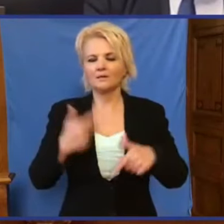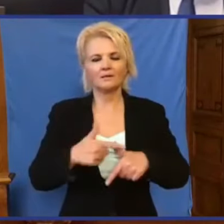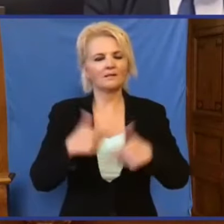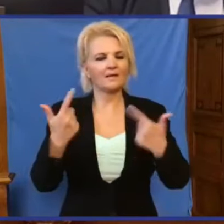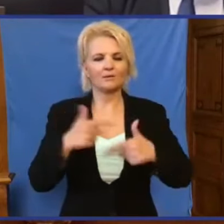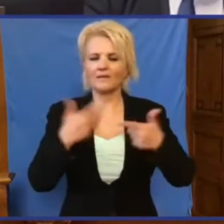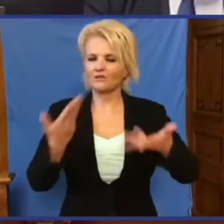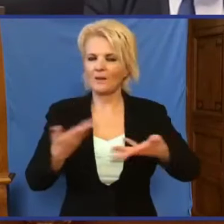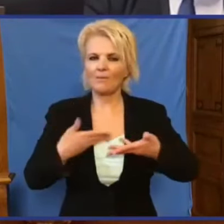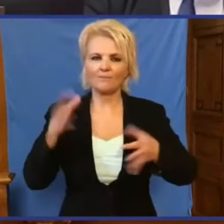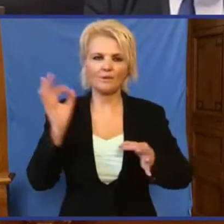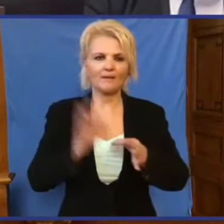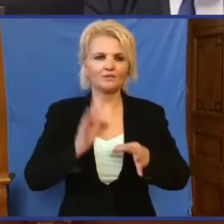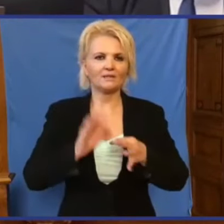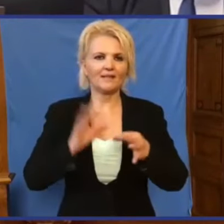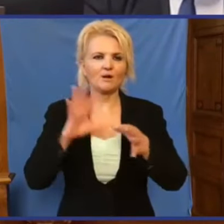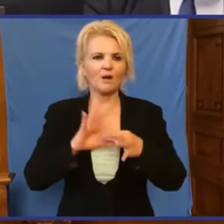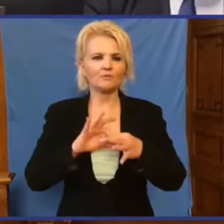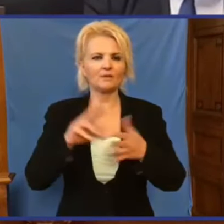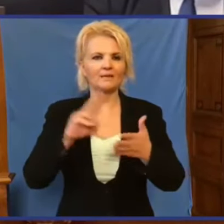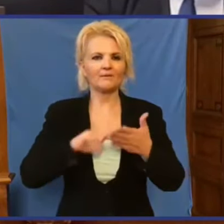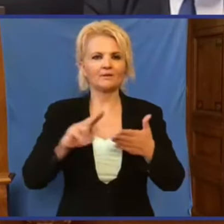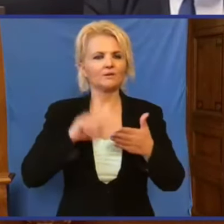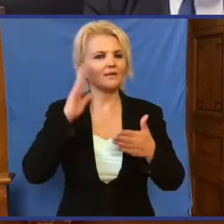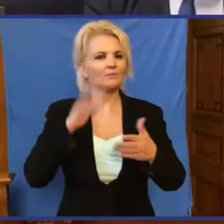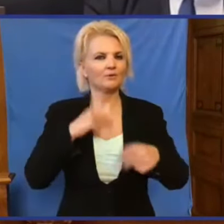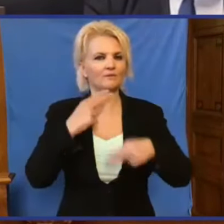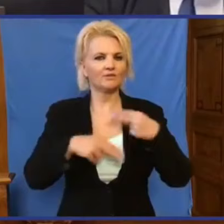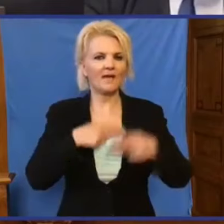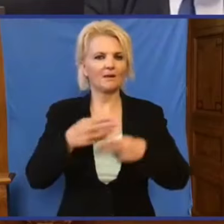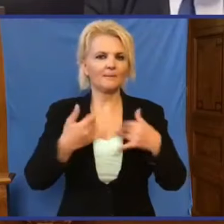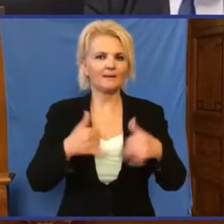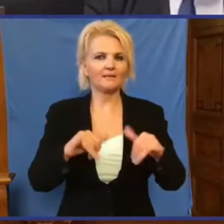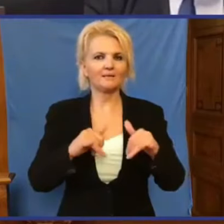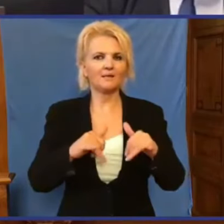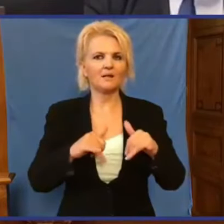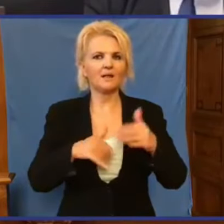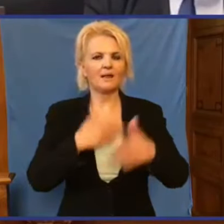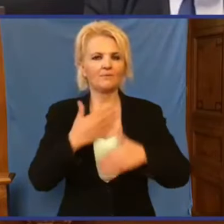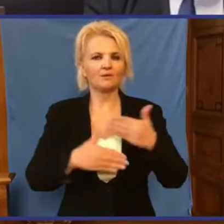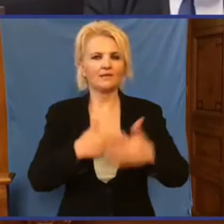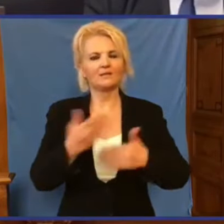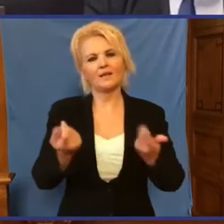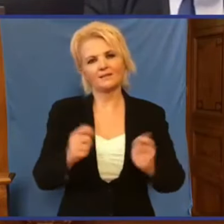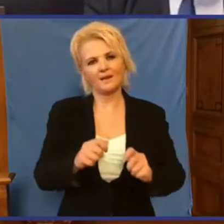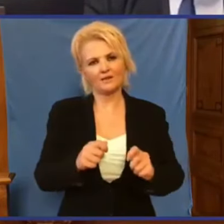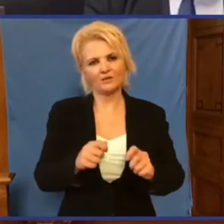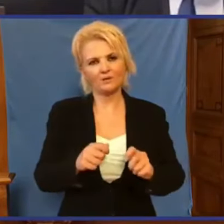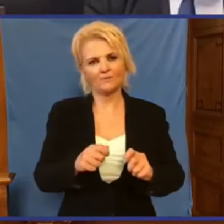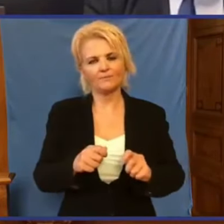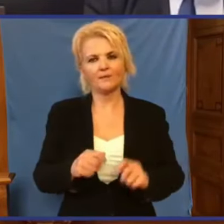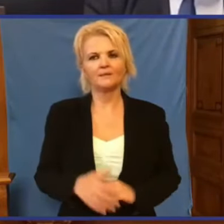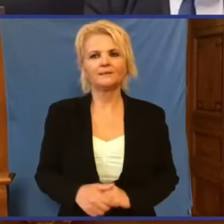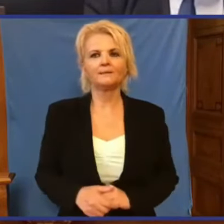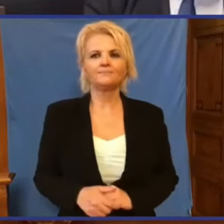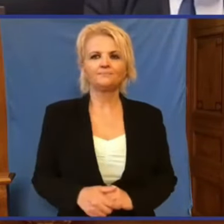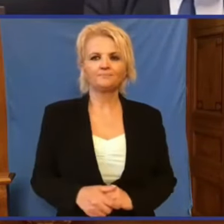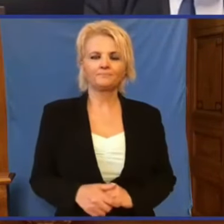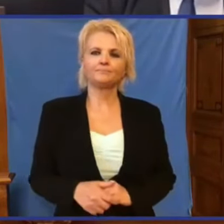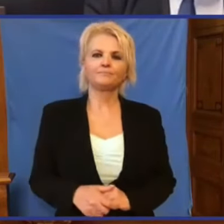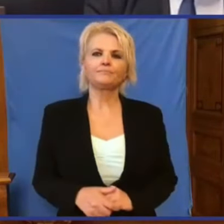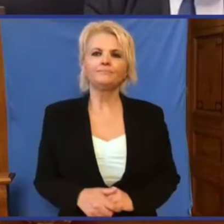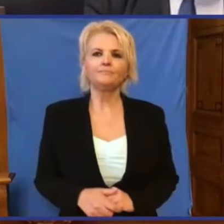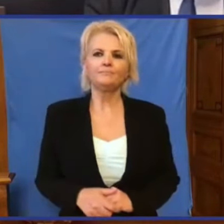tájékoztatást az esettel kapcsolatban. Hivatalosan nem tudok vizsgálat megindításáról, lefolytatásáról vagy lezárásáról. Tehát, hogyha most akkor